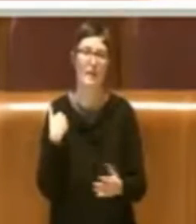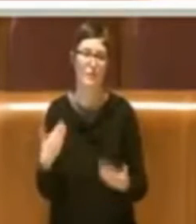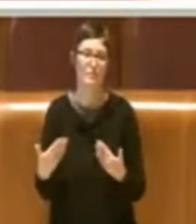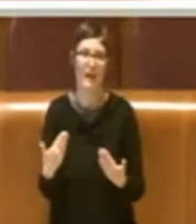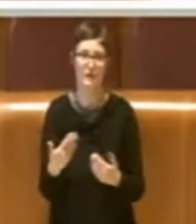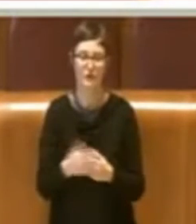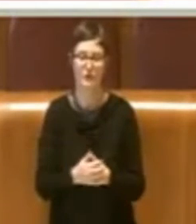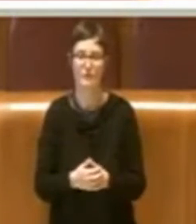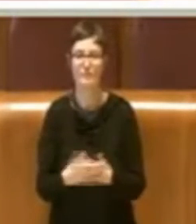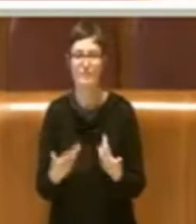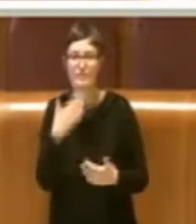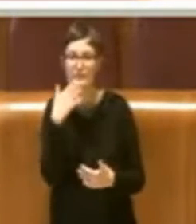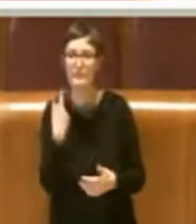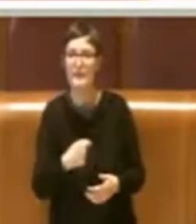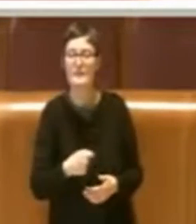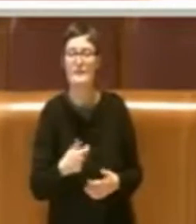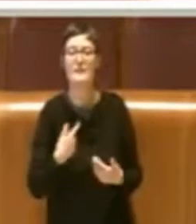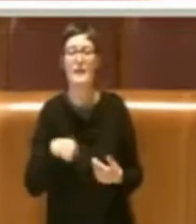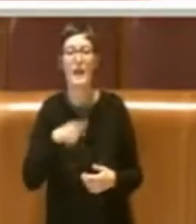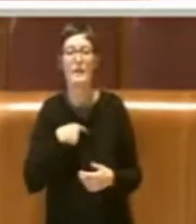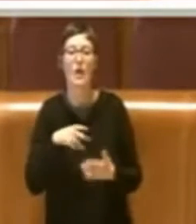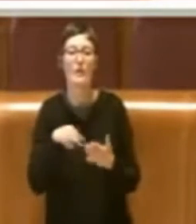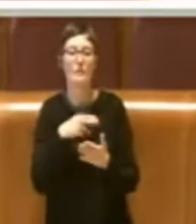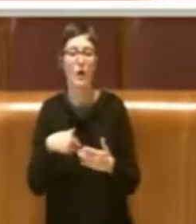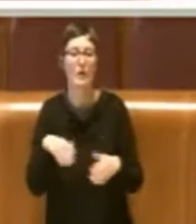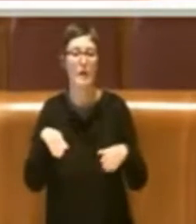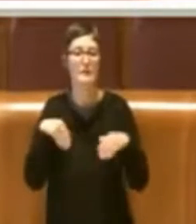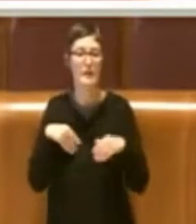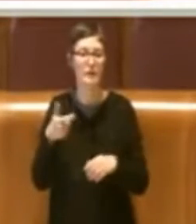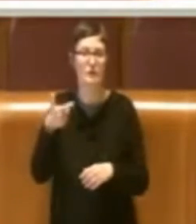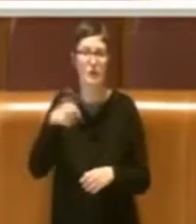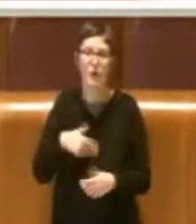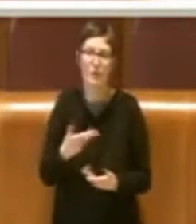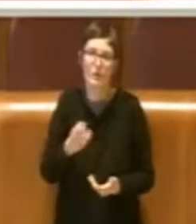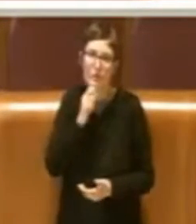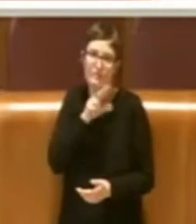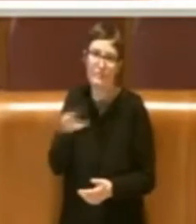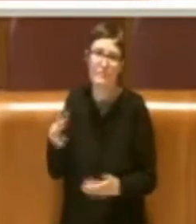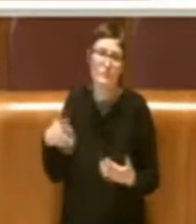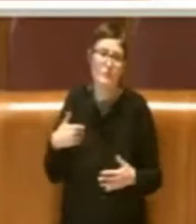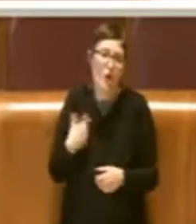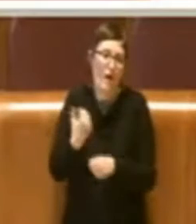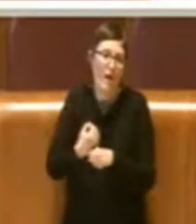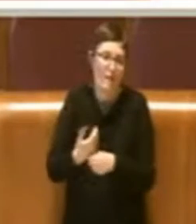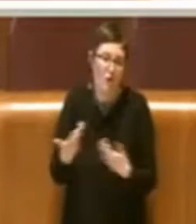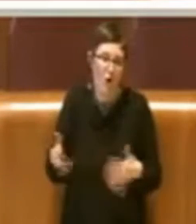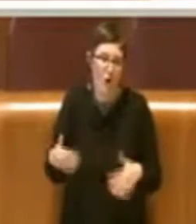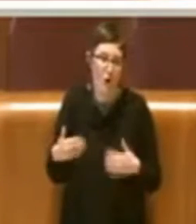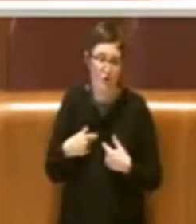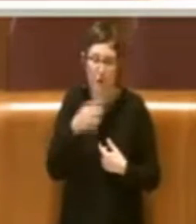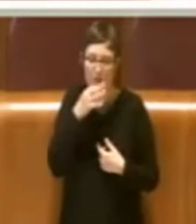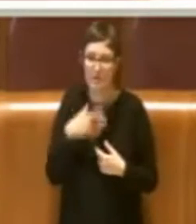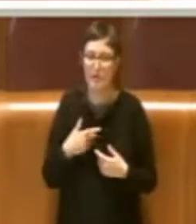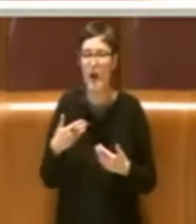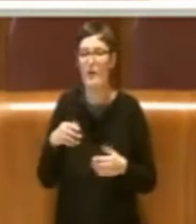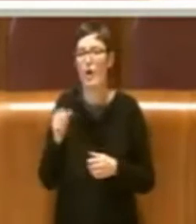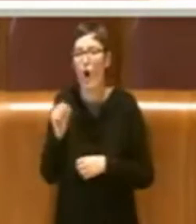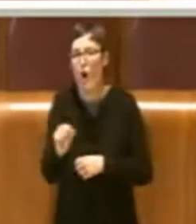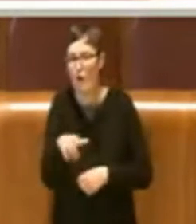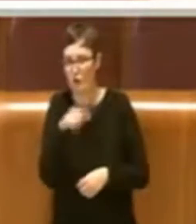Presidente per questo voteremo un'astenzione ma per dire che noi già ci stiamo lavorando per cui non andremo a votare contro perché